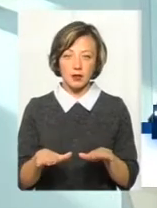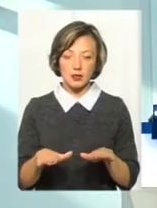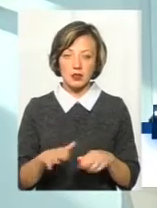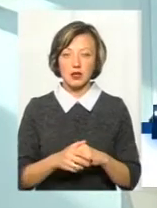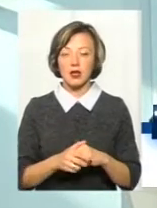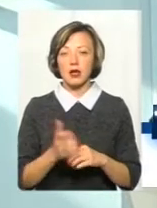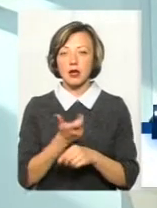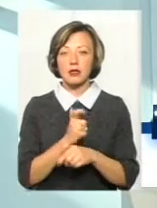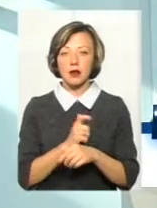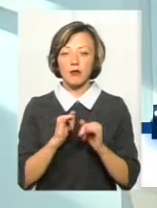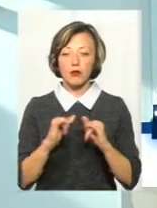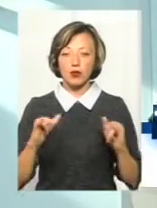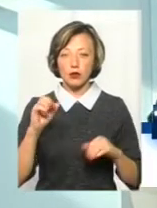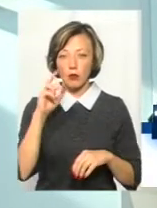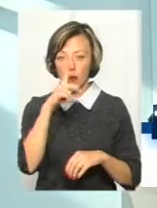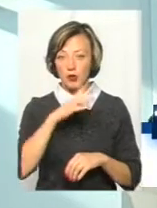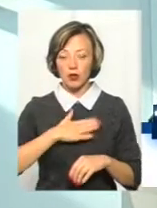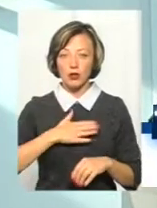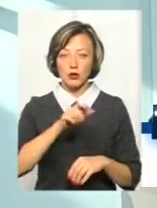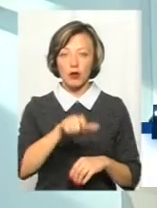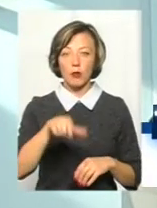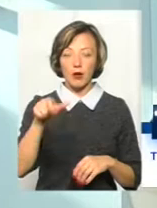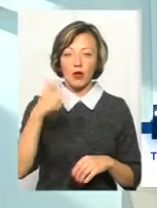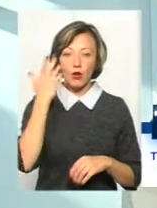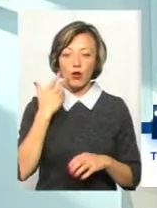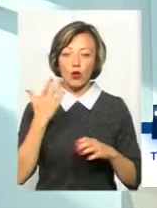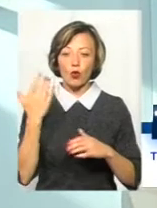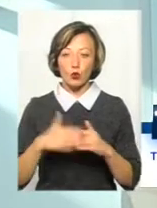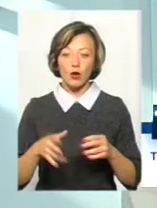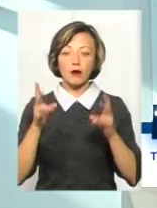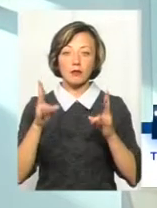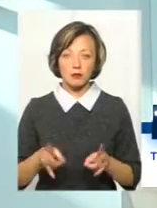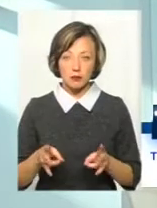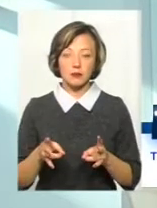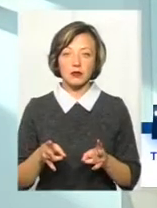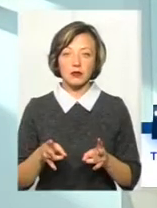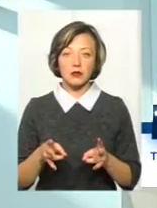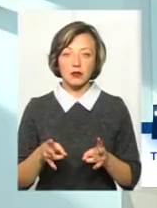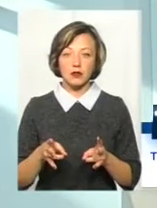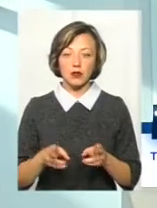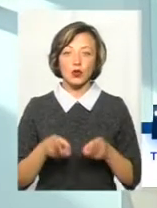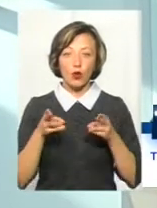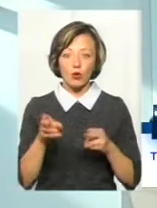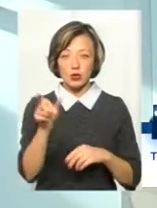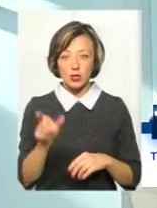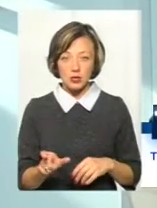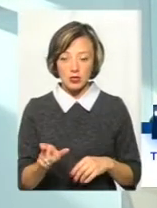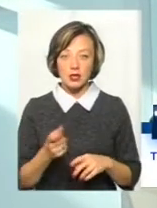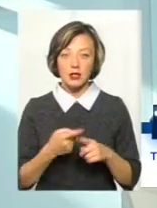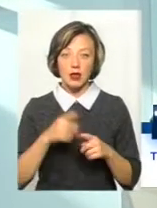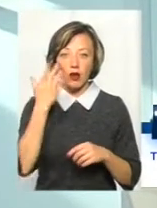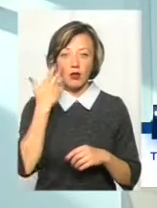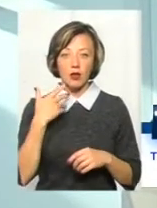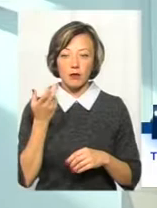Самою поширеною помилкою наших громадян, коли вже стали жертвою злочинця, це коли